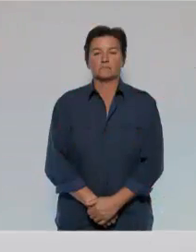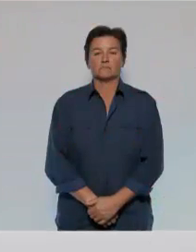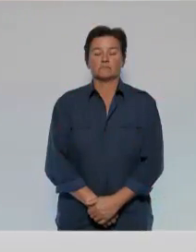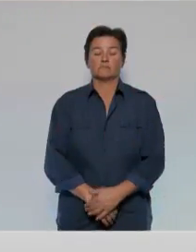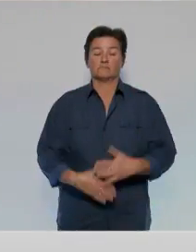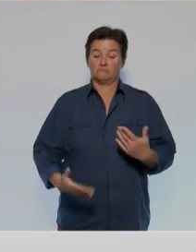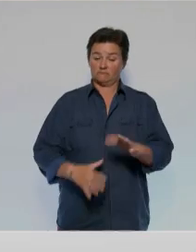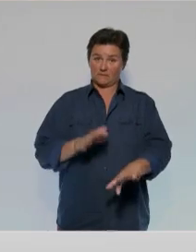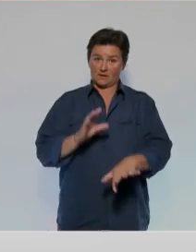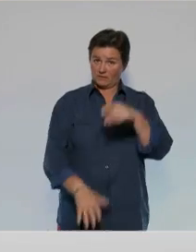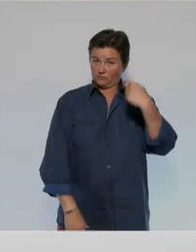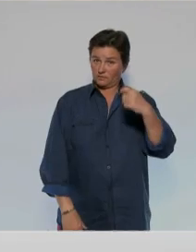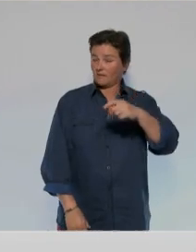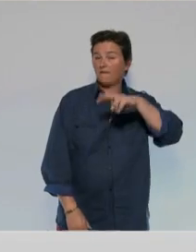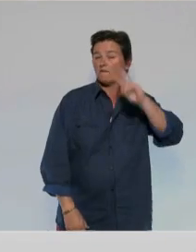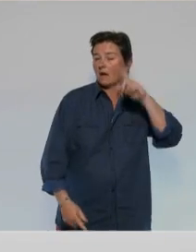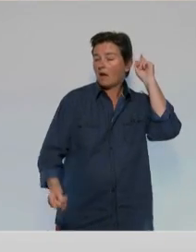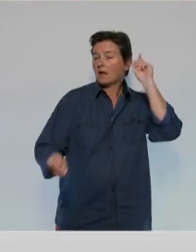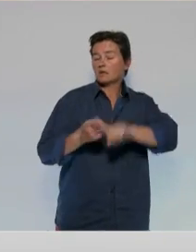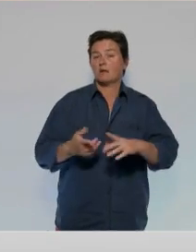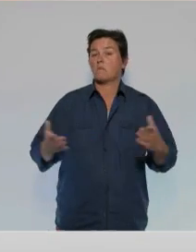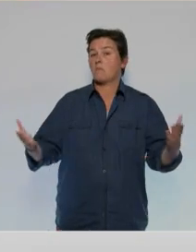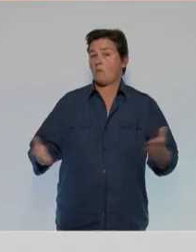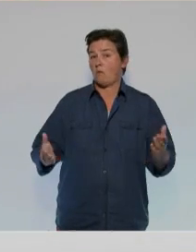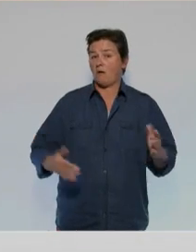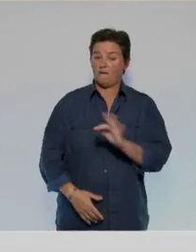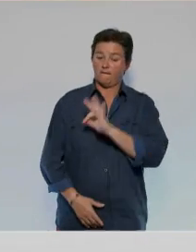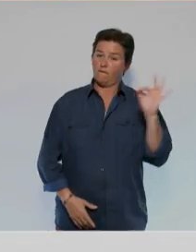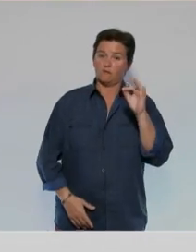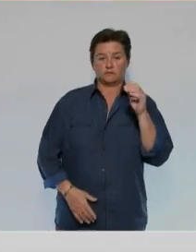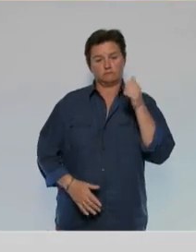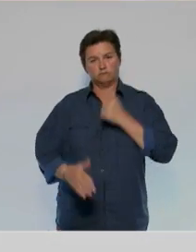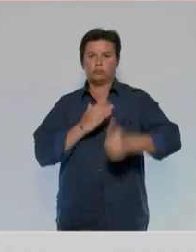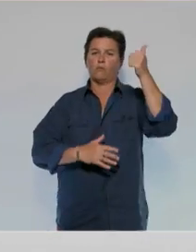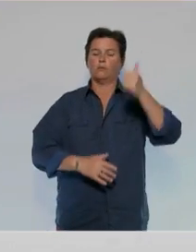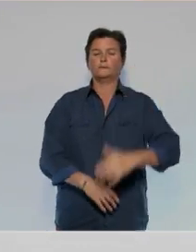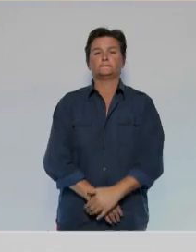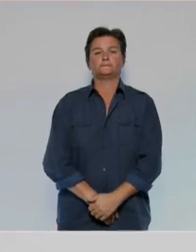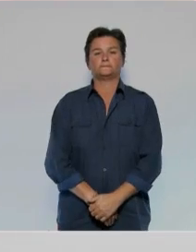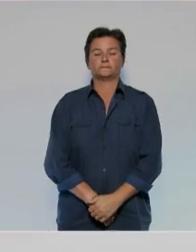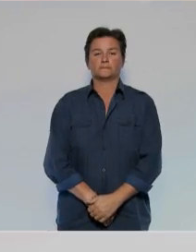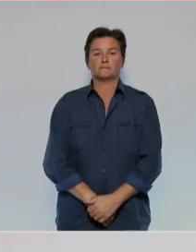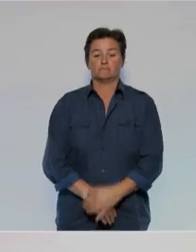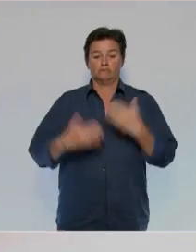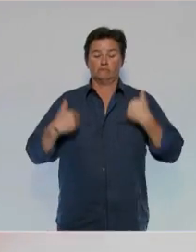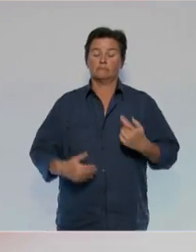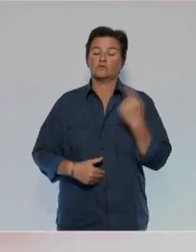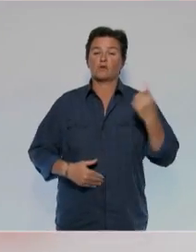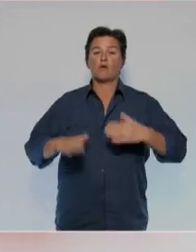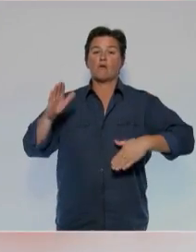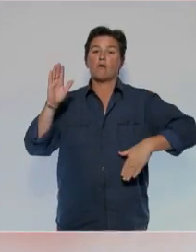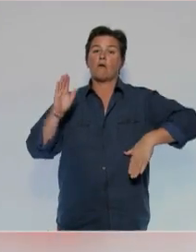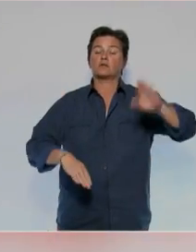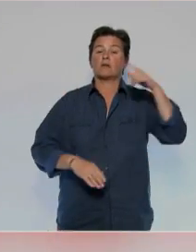Le vrai sujet de l'élection présidentielle, c'est l'indépendance de la France. Je